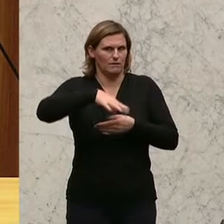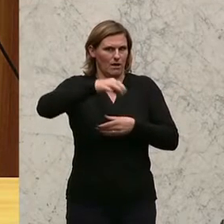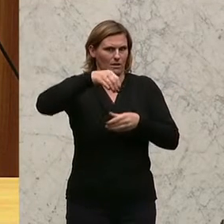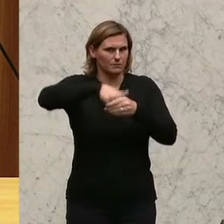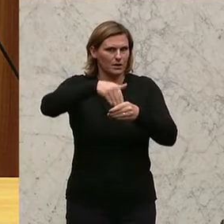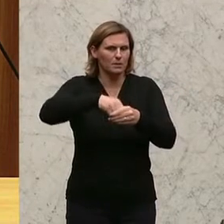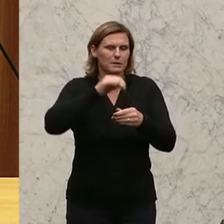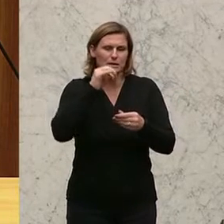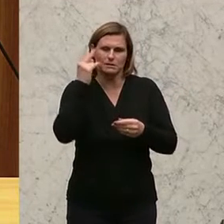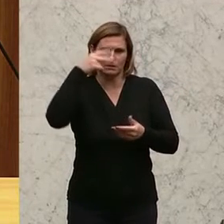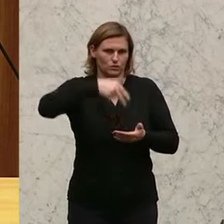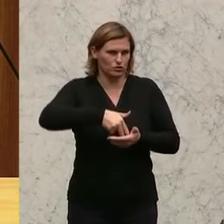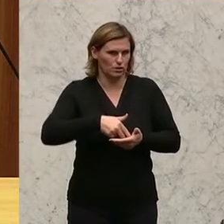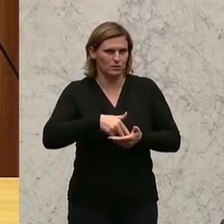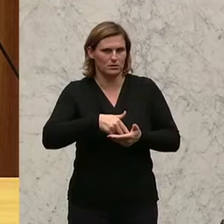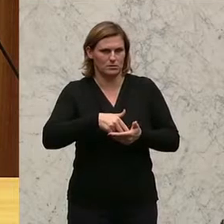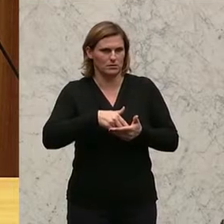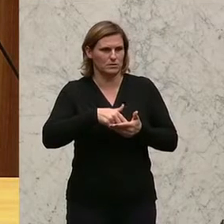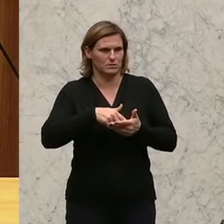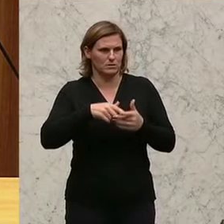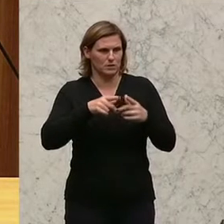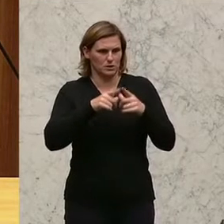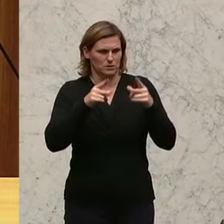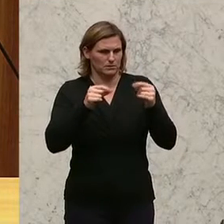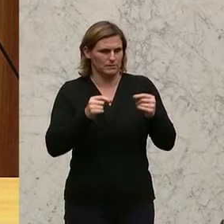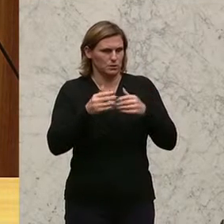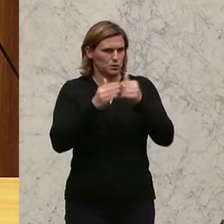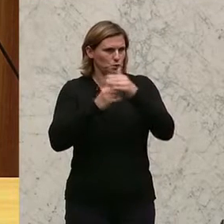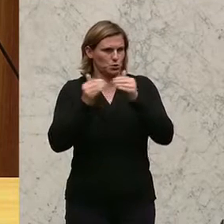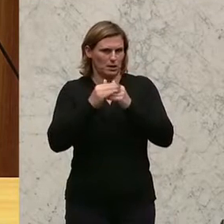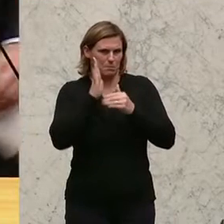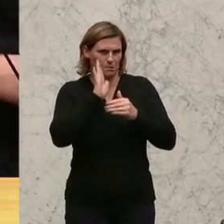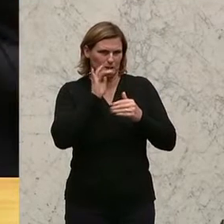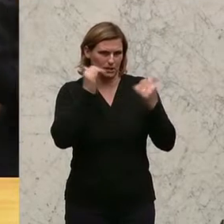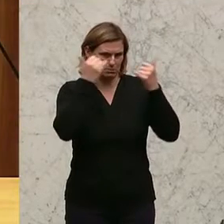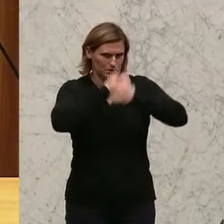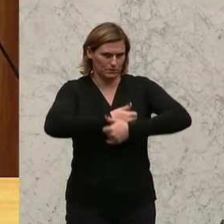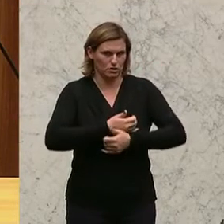als Zustimmung zu diesem Briefwahlsystem missverstehen. Dankeschön.